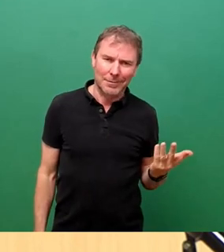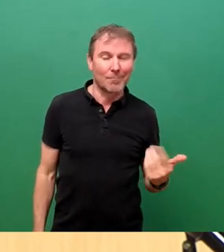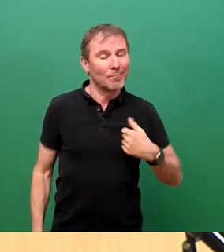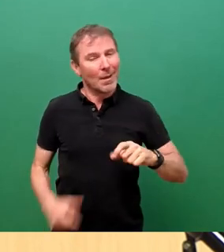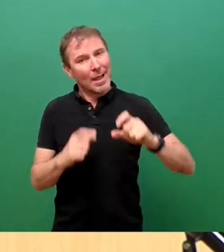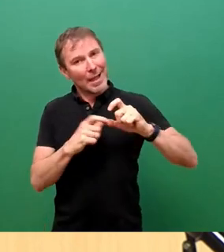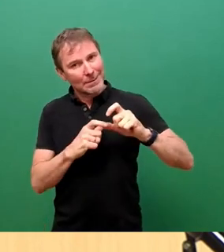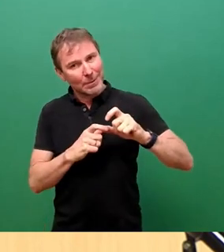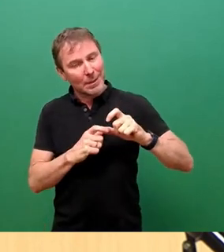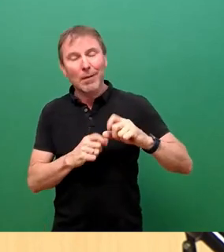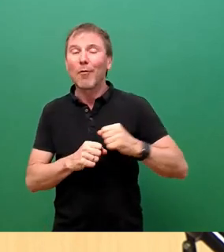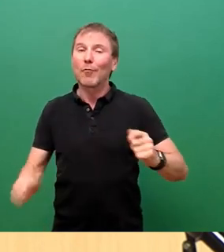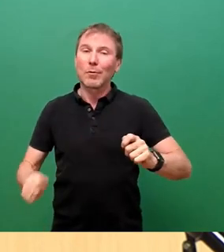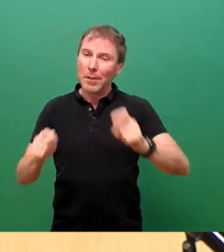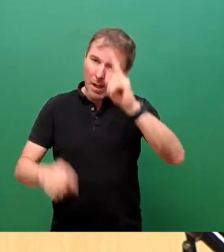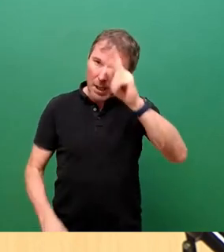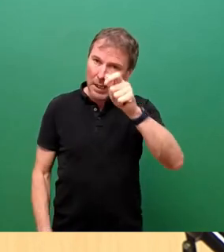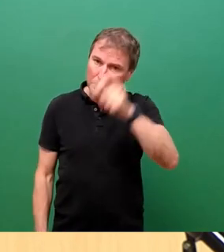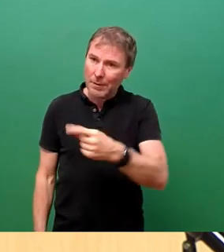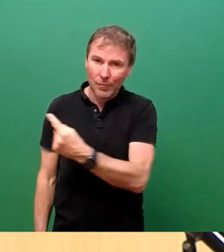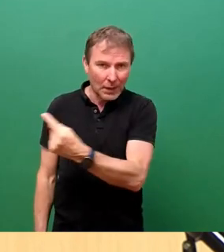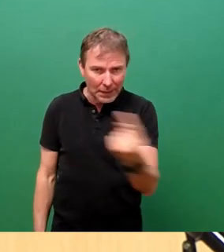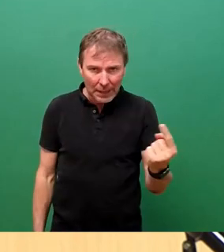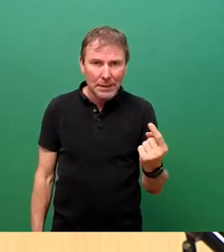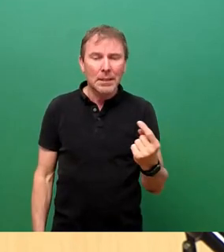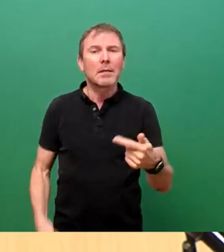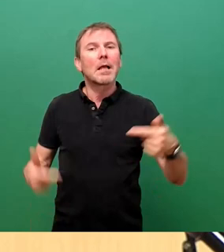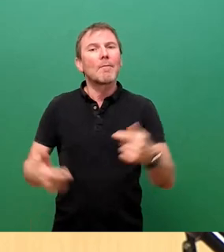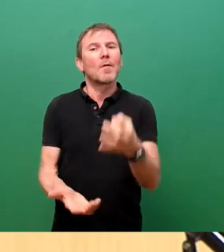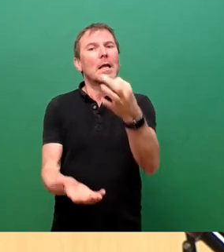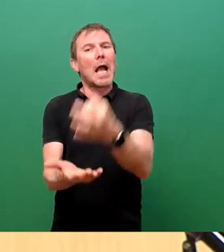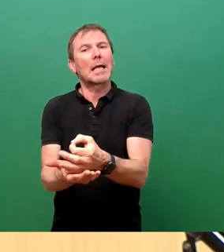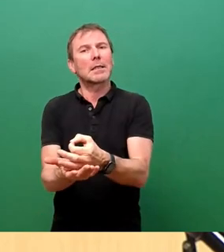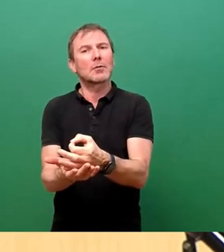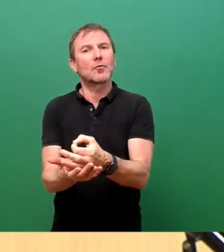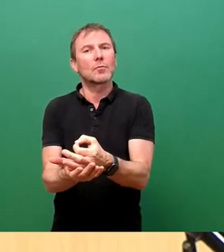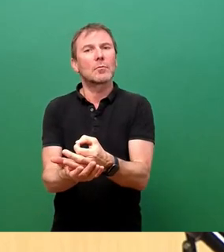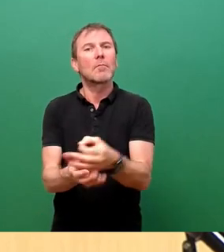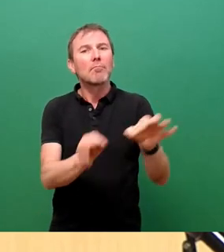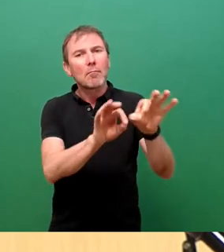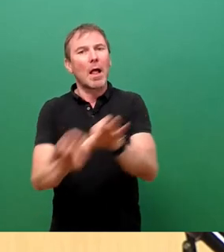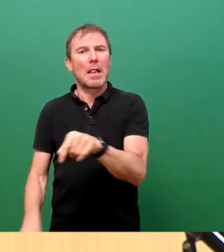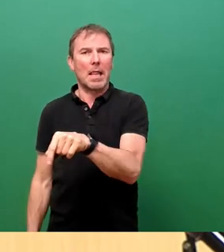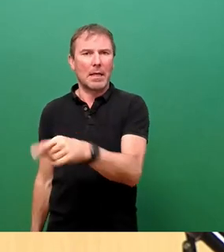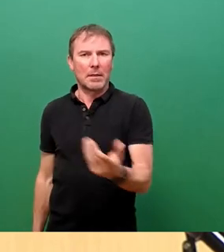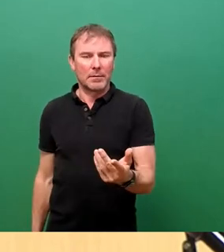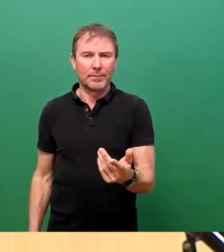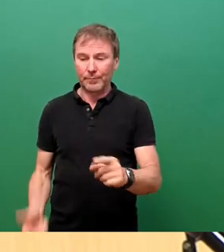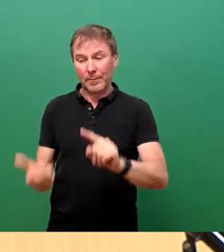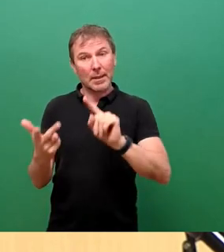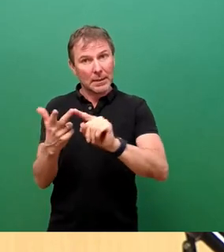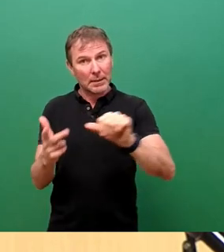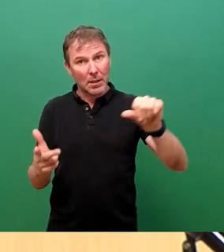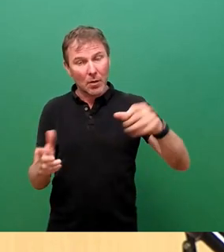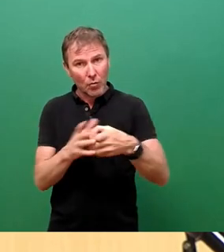hohen Respekt vor jeder und jedem, der und die momentan eine Pflegeeinrichtung in diesem Land leitet. Und die dritte Gruppe der Verlierer,